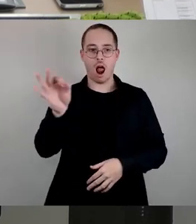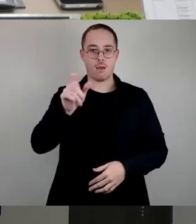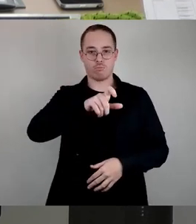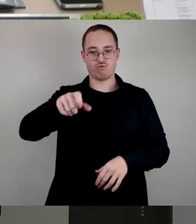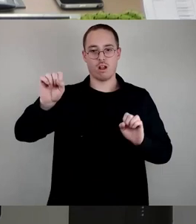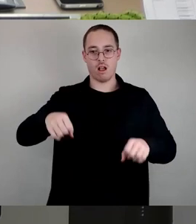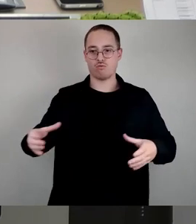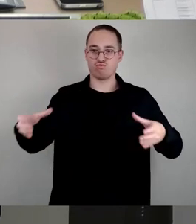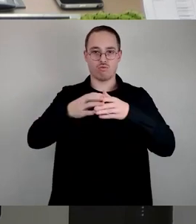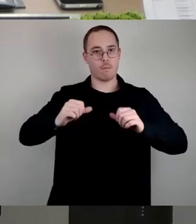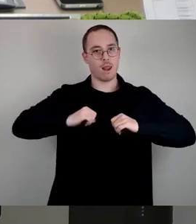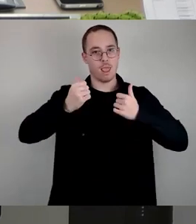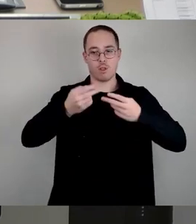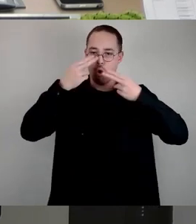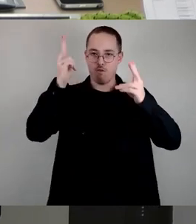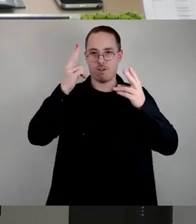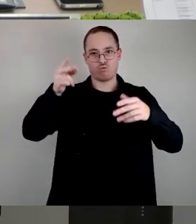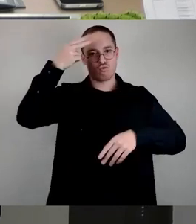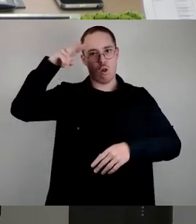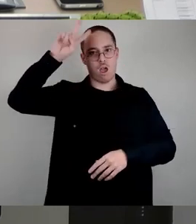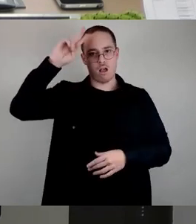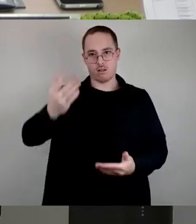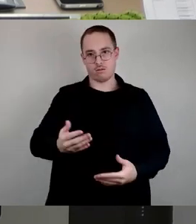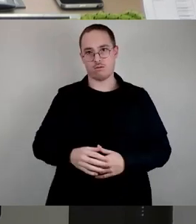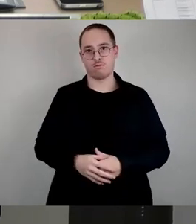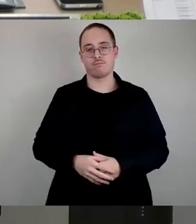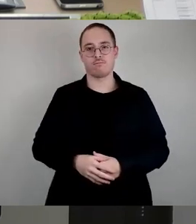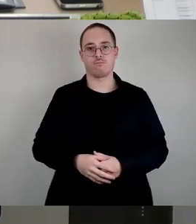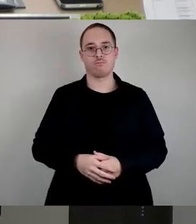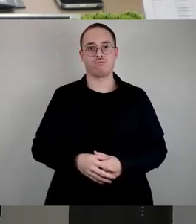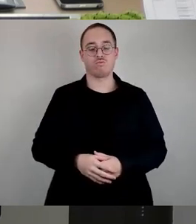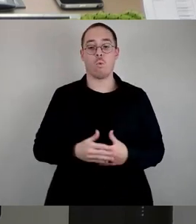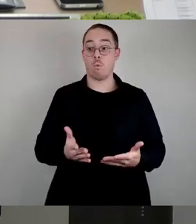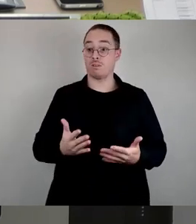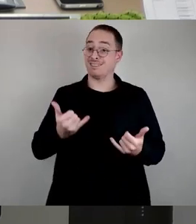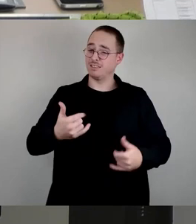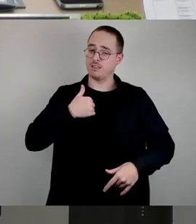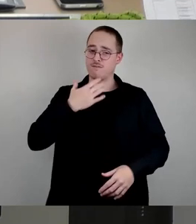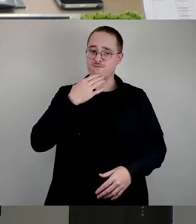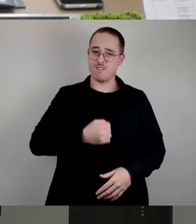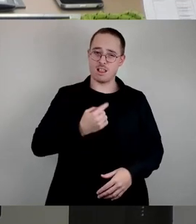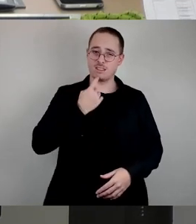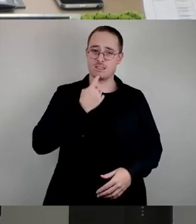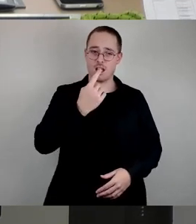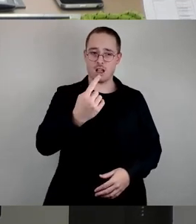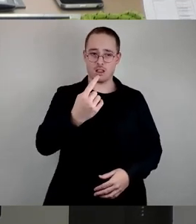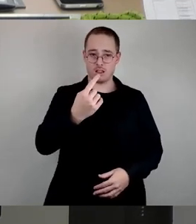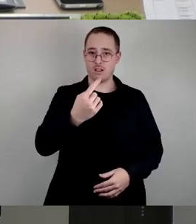Ich nutze diese Gelegenheit, um darauf hinzuweisen, dass eine jüdische Gemeinde mehr